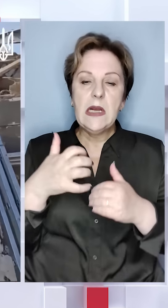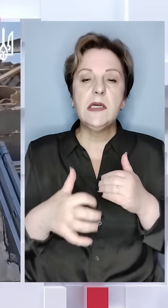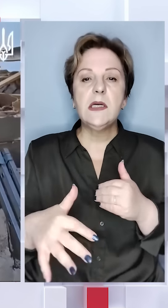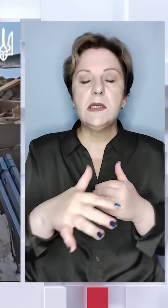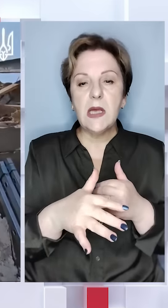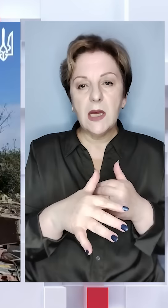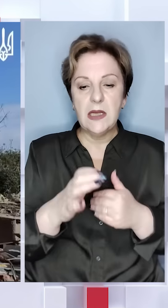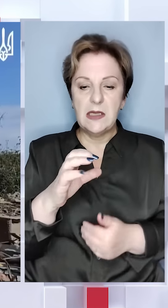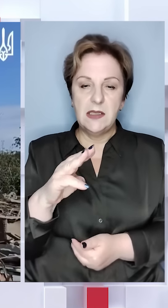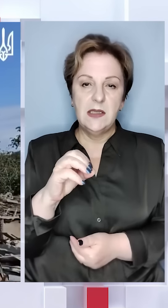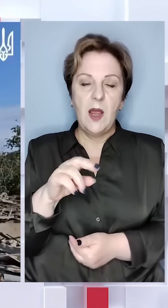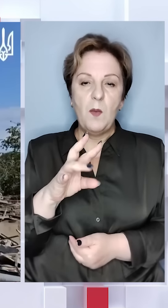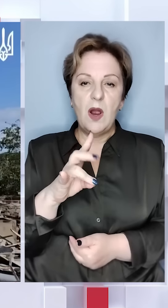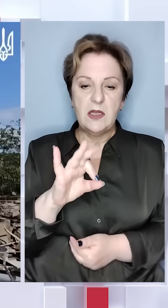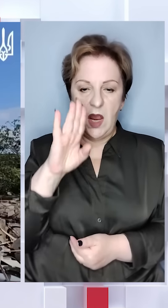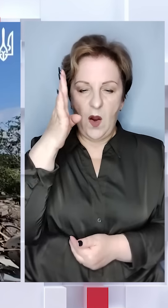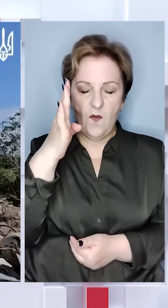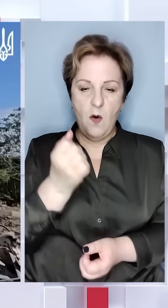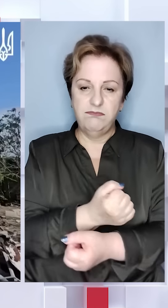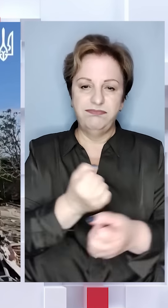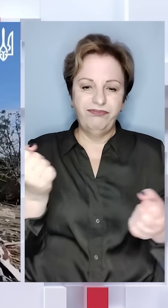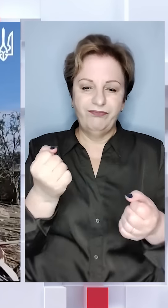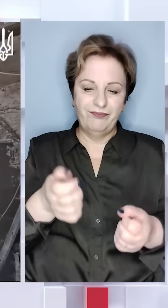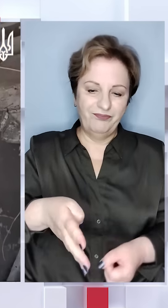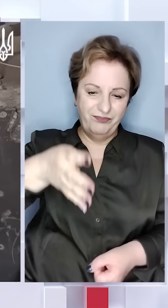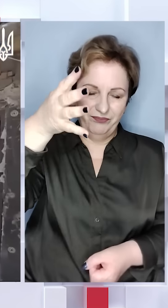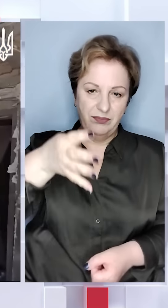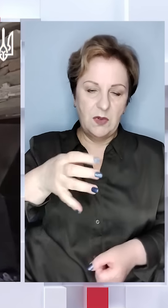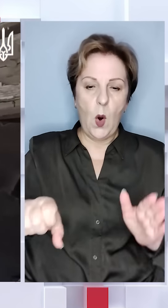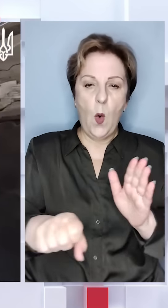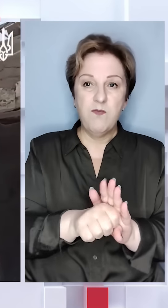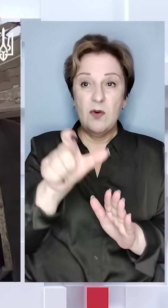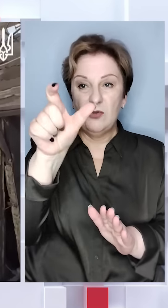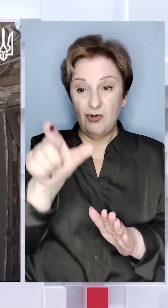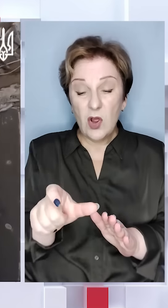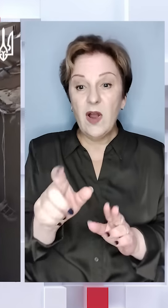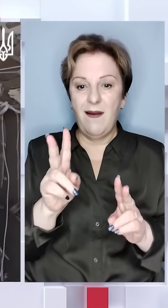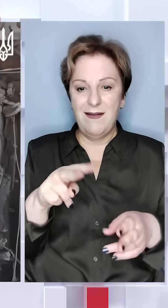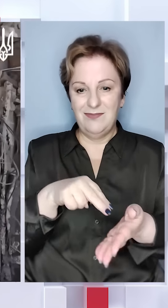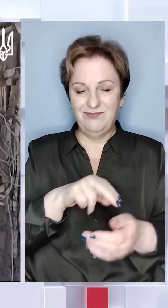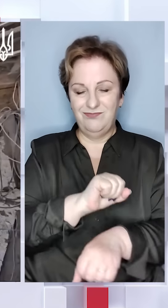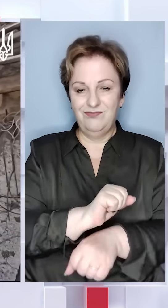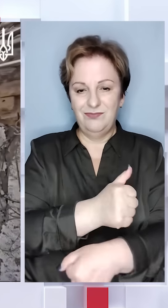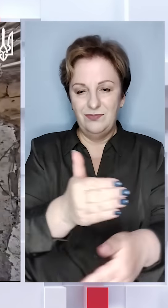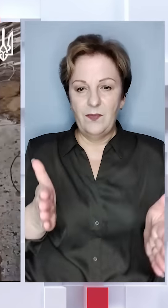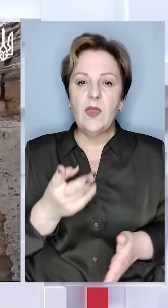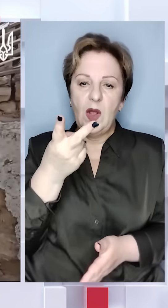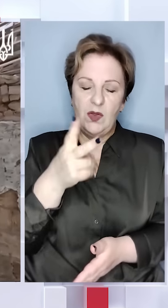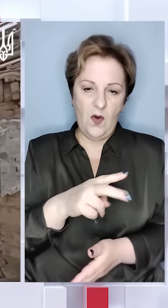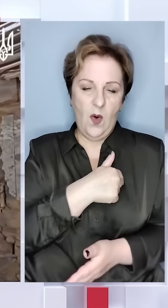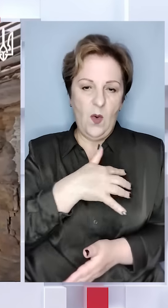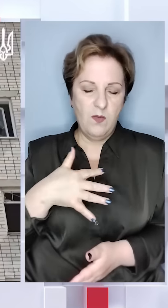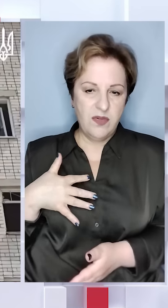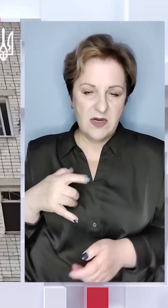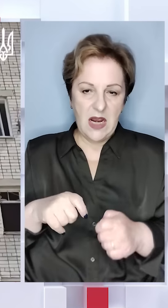Херсонщині, у Степанівці. Ворожий снаряд влучив багатоповерхівку, вбив чоловіка на балконі. Ще двох мешканців вразили уламки.